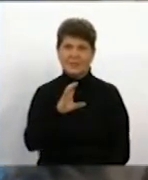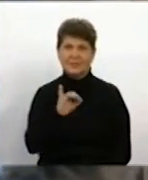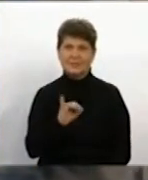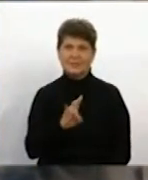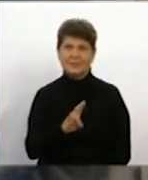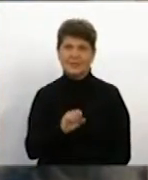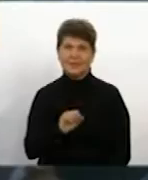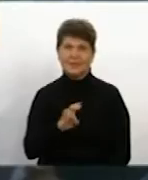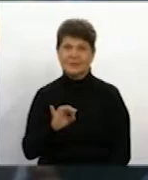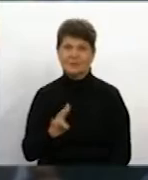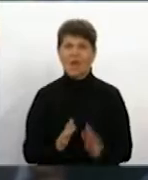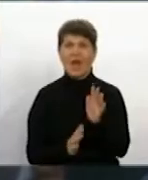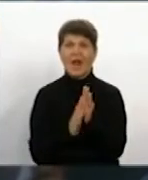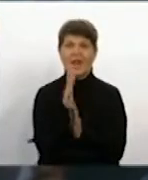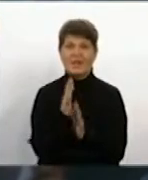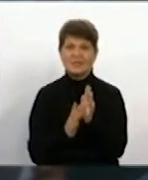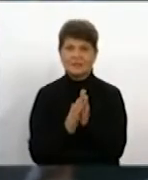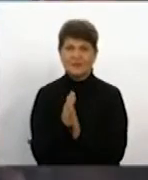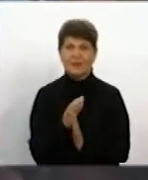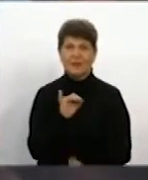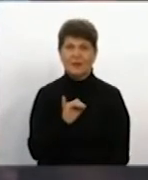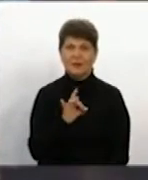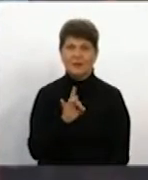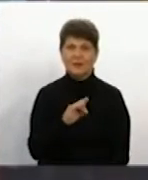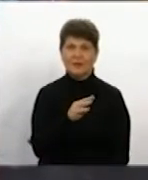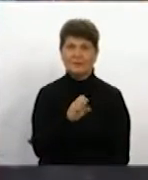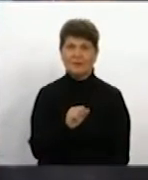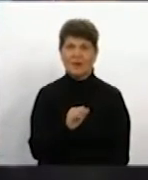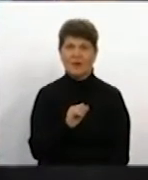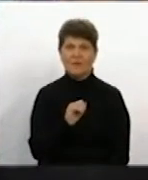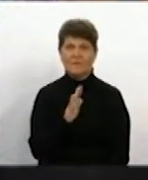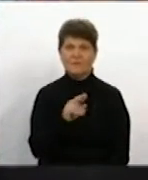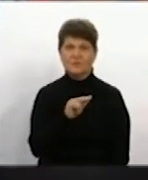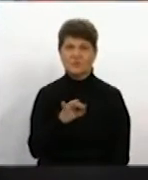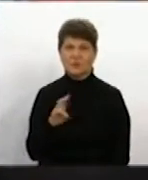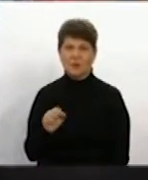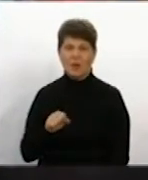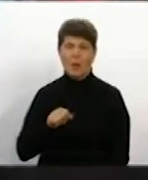Чоловік працює лісником на Іршавщині. Обходив обход на роботі.